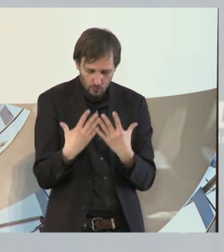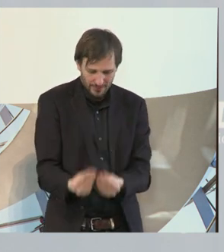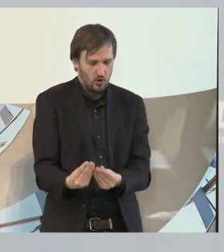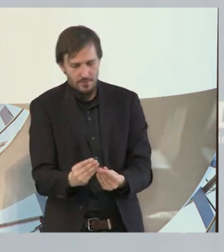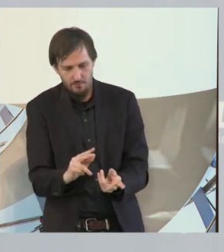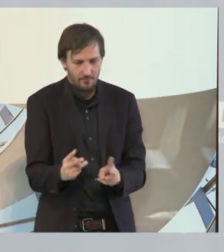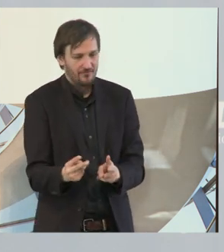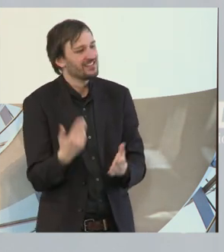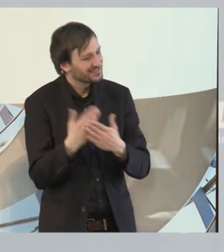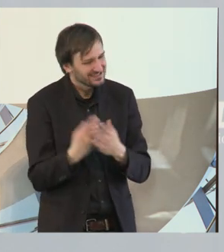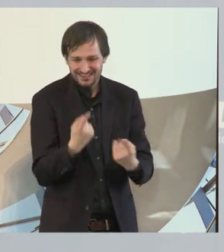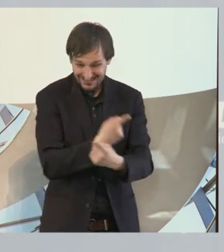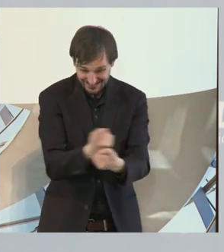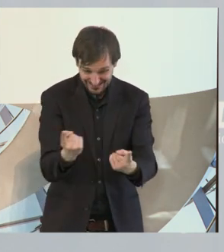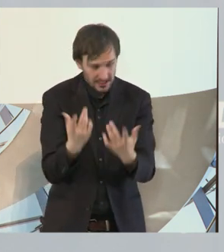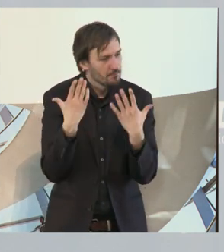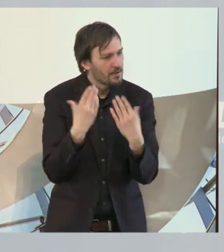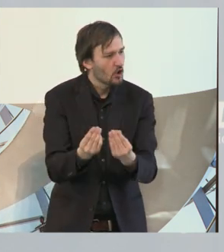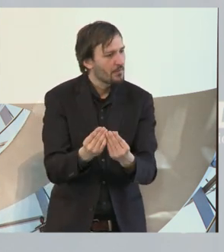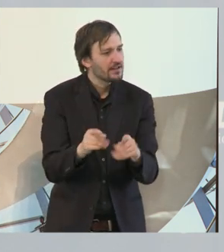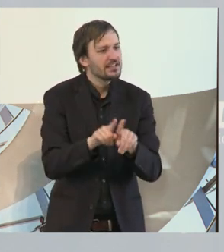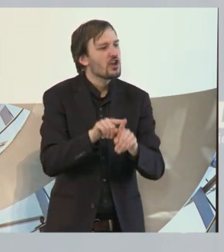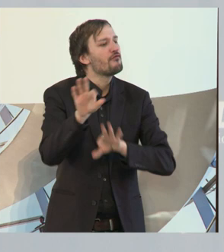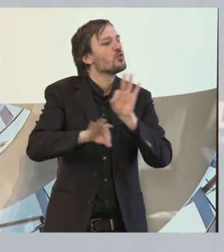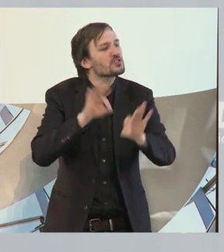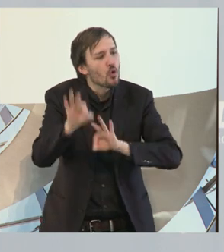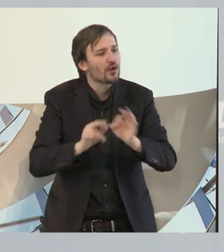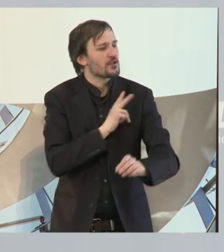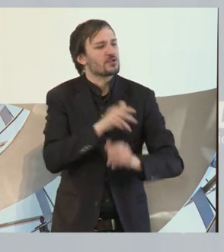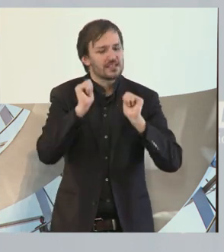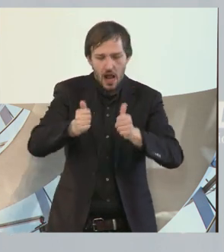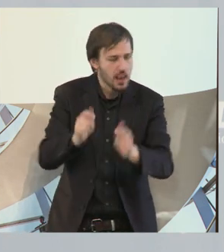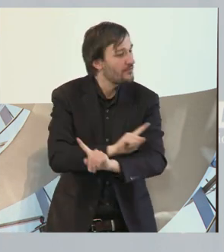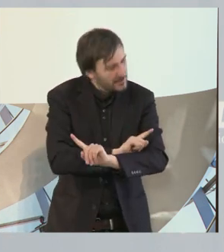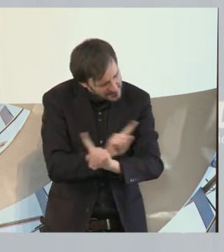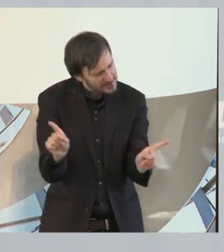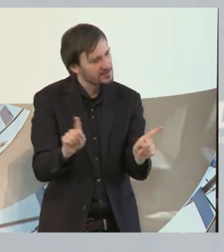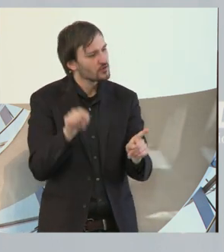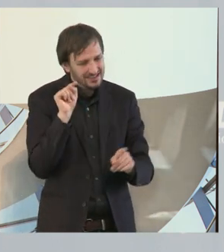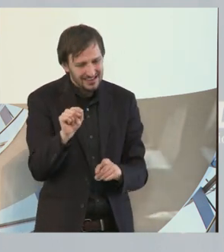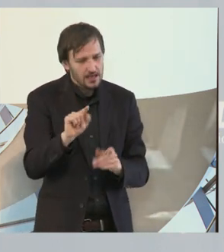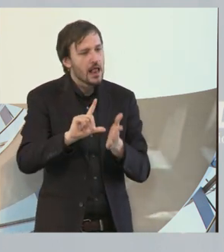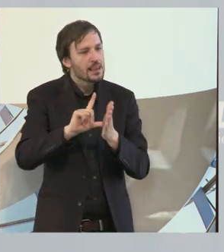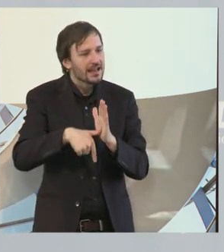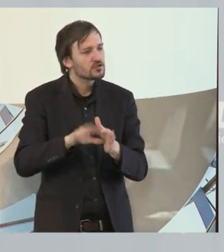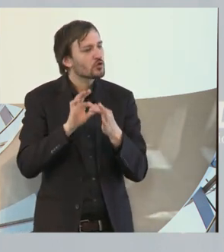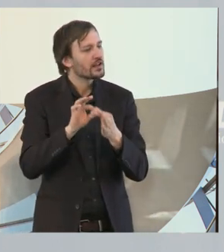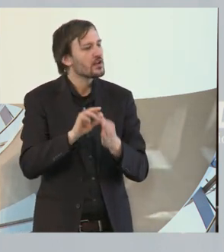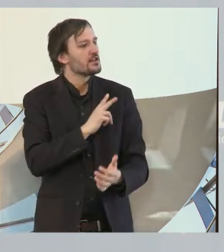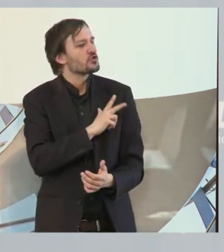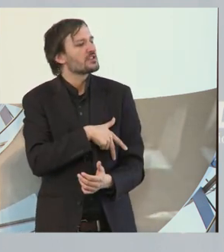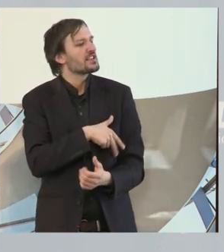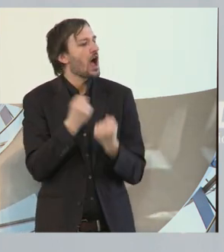Leute erbringen wir keine Leistungen der Fürsorge und der Sozialhilfe, sondern Leistungen der sozialen Sicherheit.